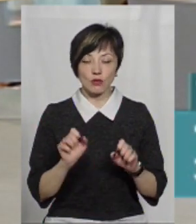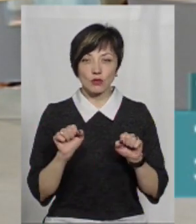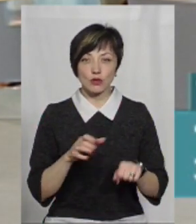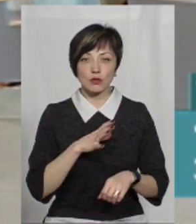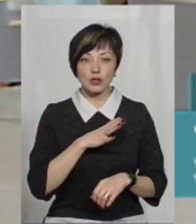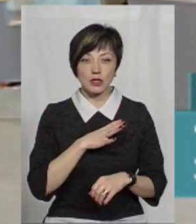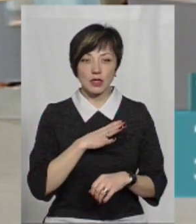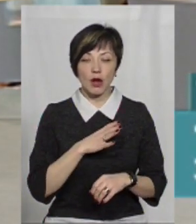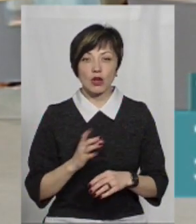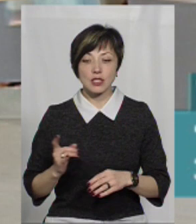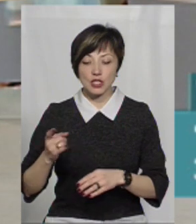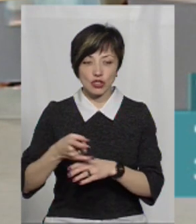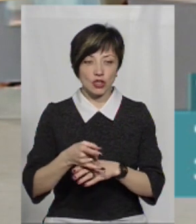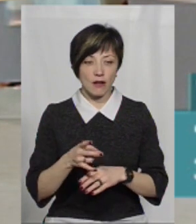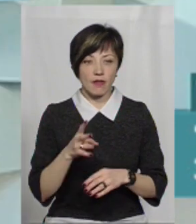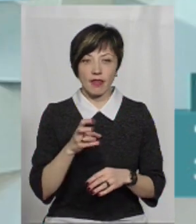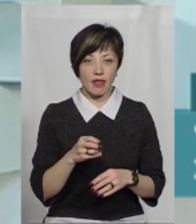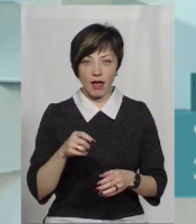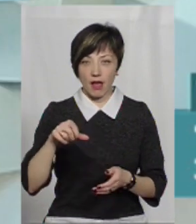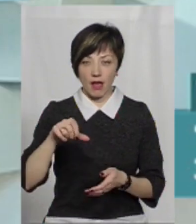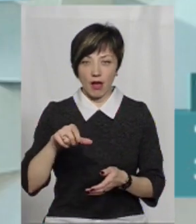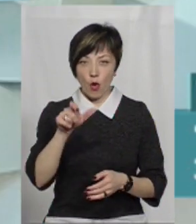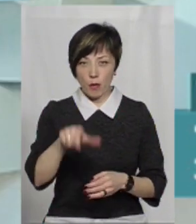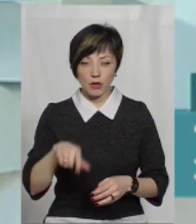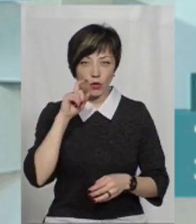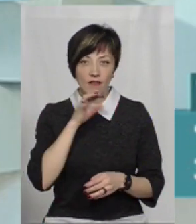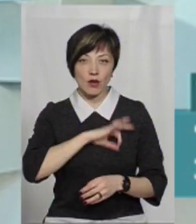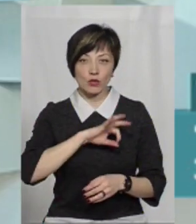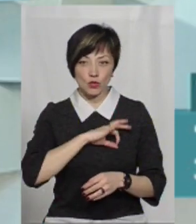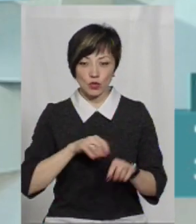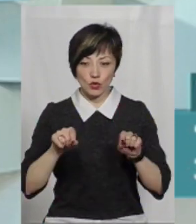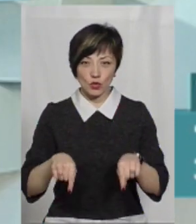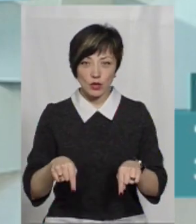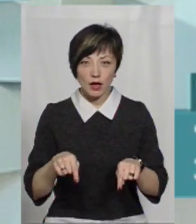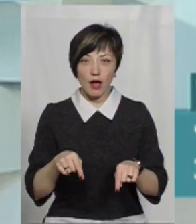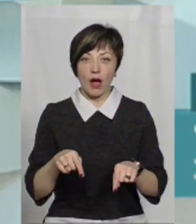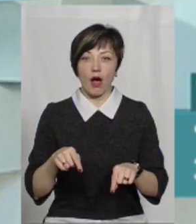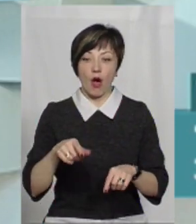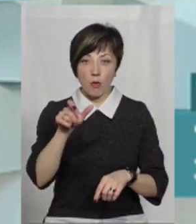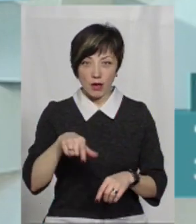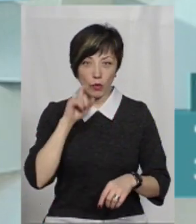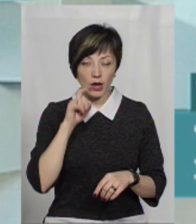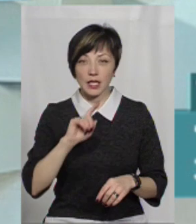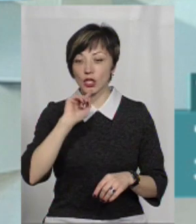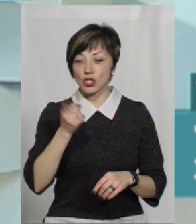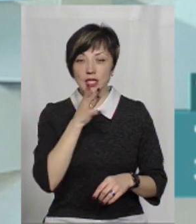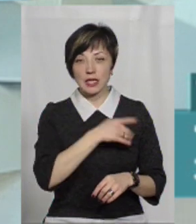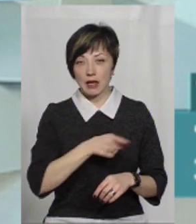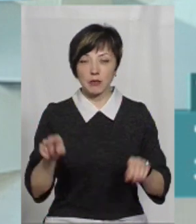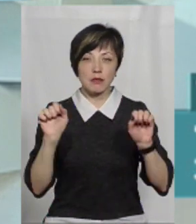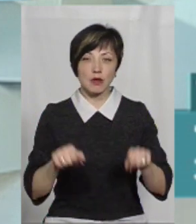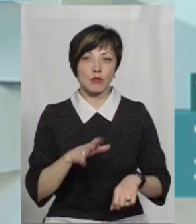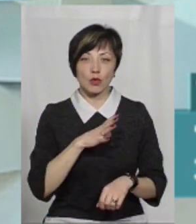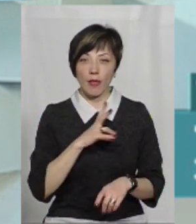везення, коли заїжджав сюди нерезидент, а використовував в Україні резидент, і цей термін річний, він міг би бути